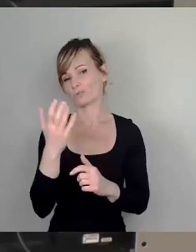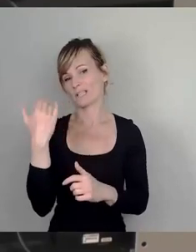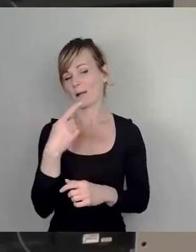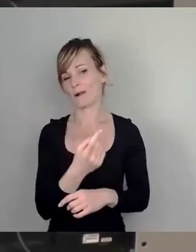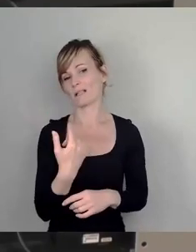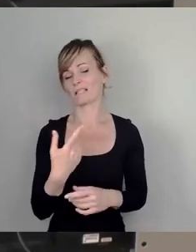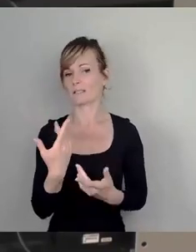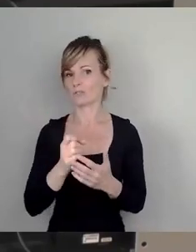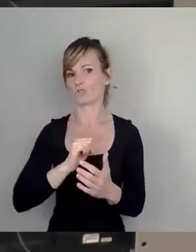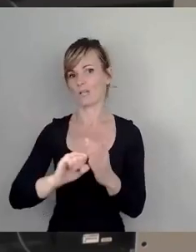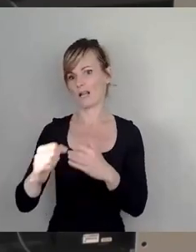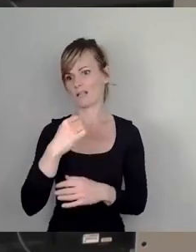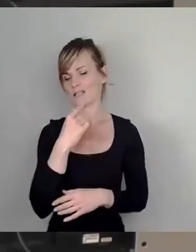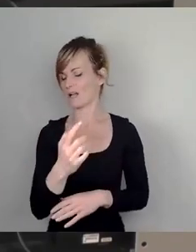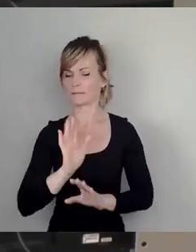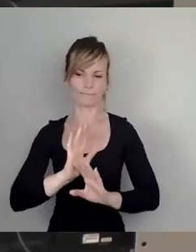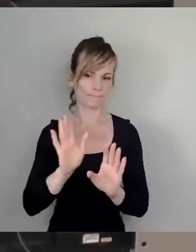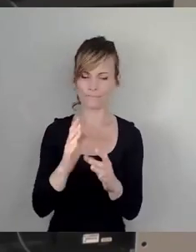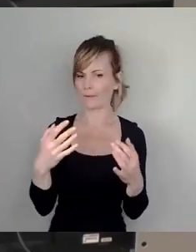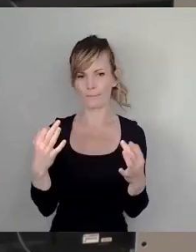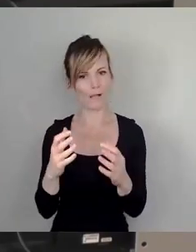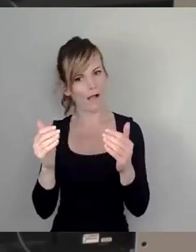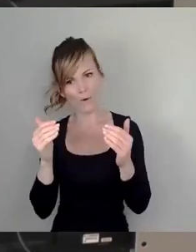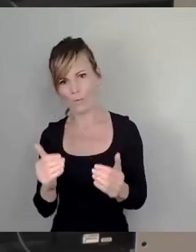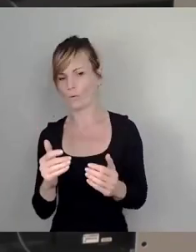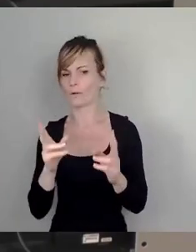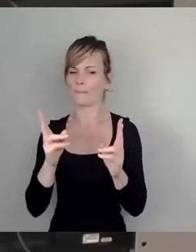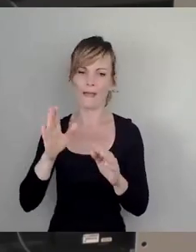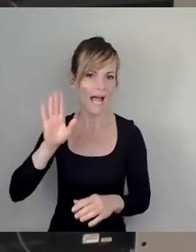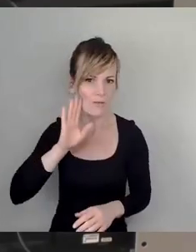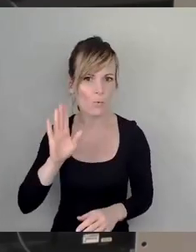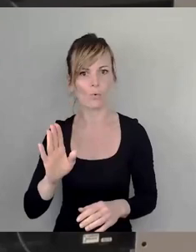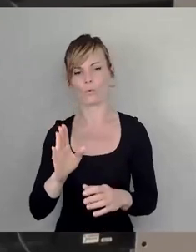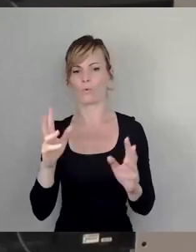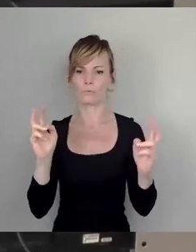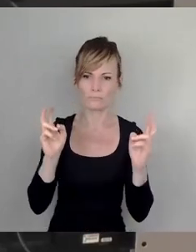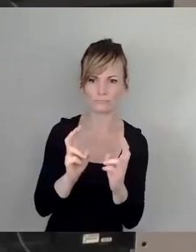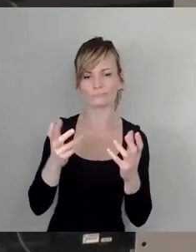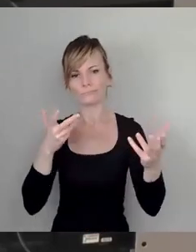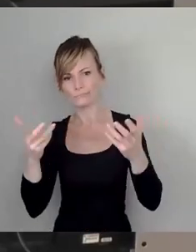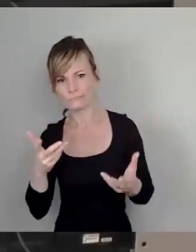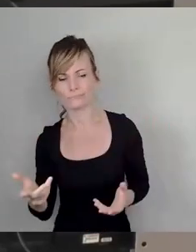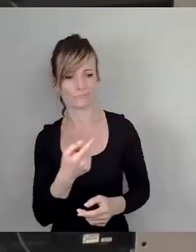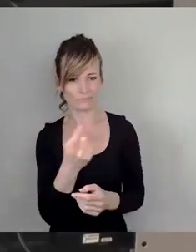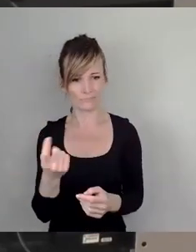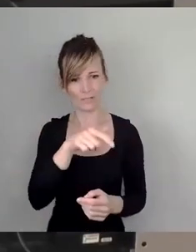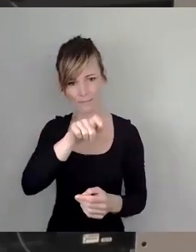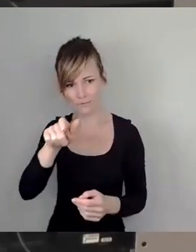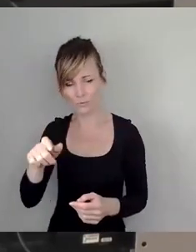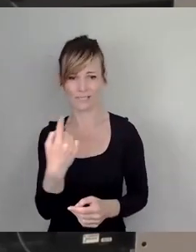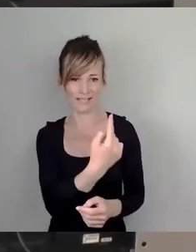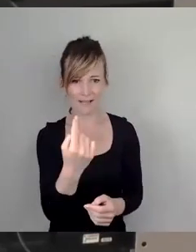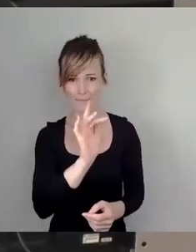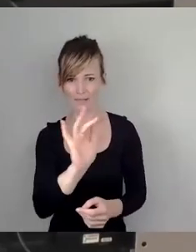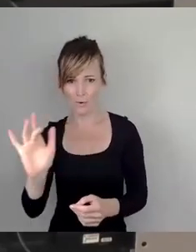schnell gesagt, wir brauchen da erst mal eine Anhörung, um dann wirklich von den Betroffenen selber, also von